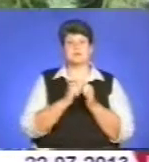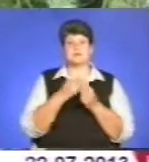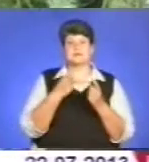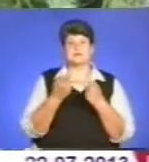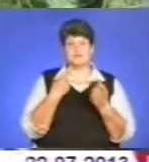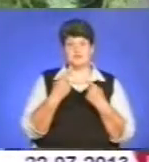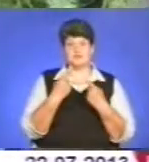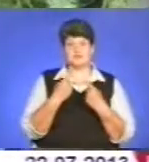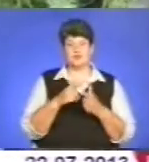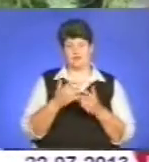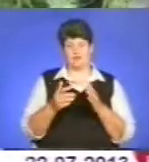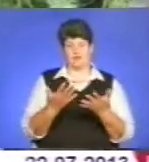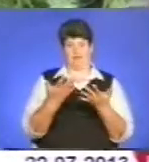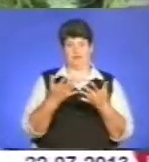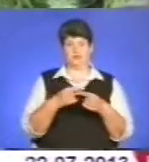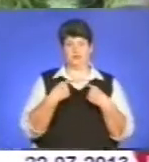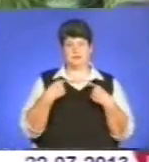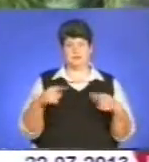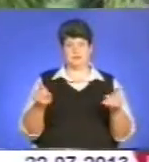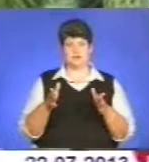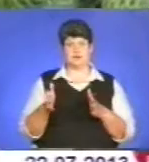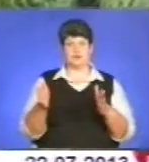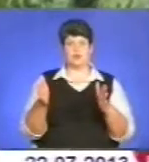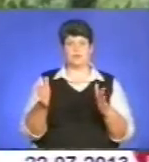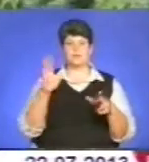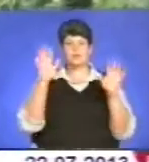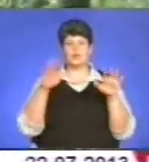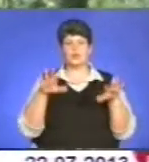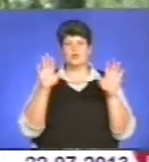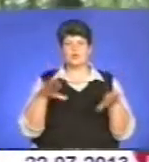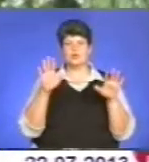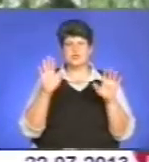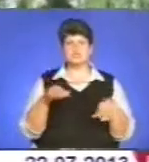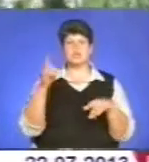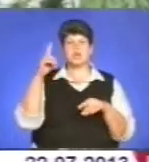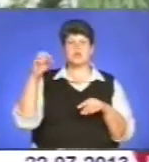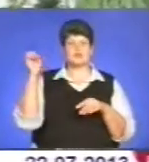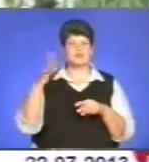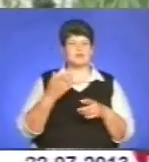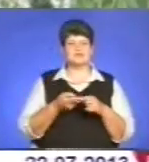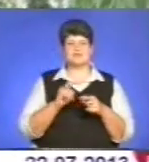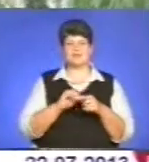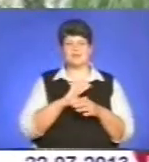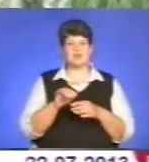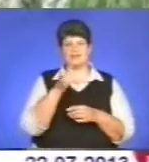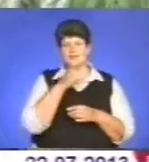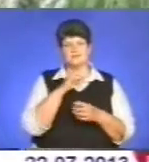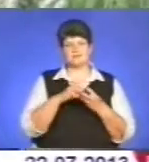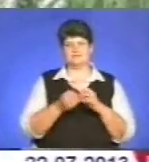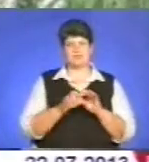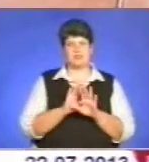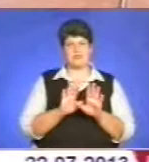виснулися, що їдемо по різних дорогах. Дощі і палюче сонце велосипедист не вважає випробуваннями, адже мандрівник був до цього